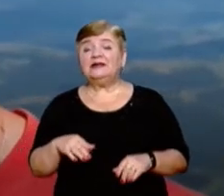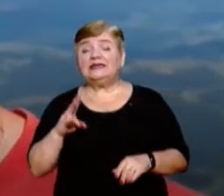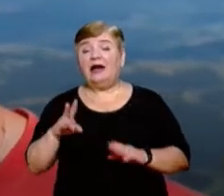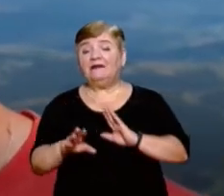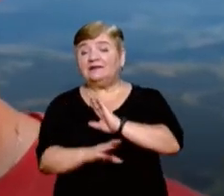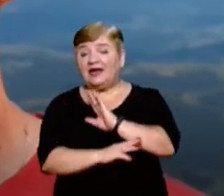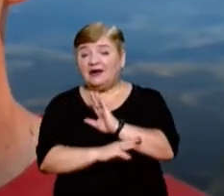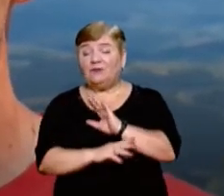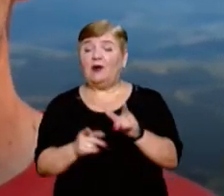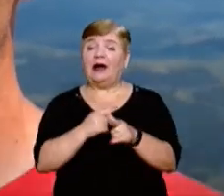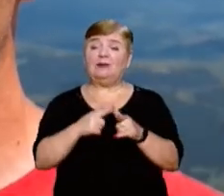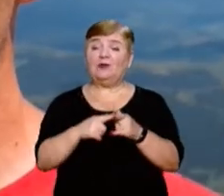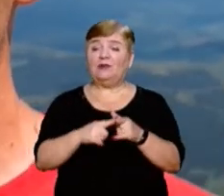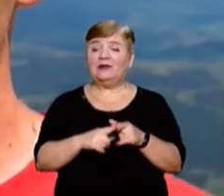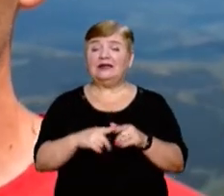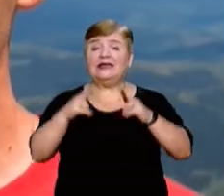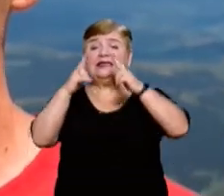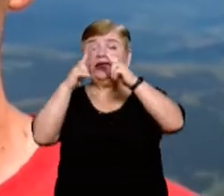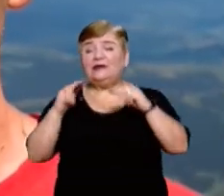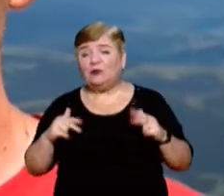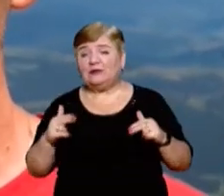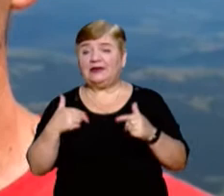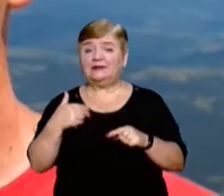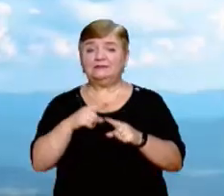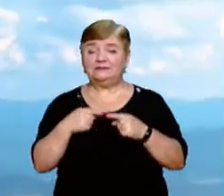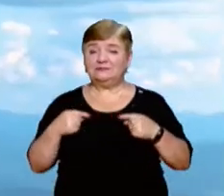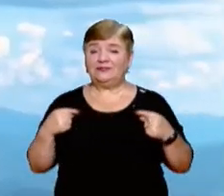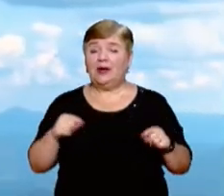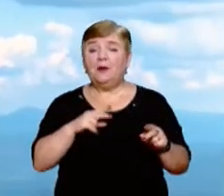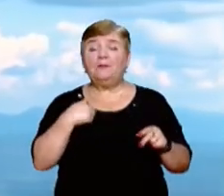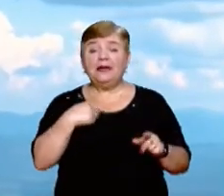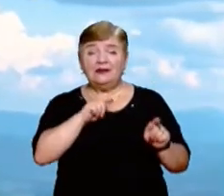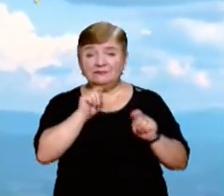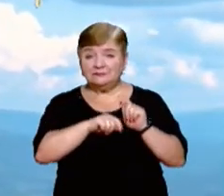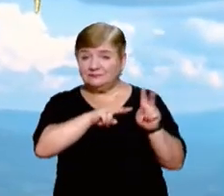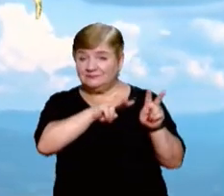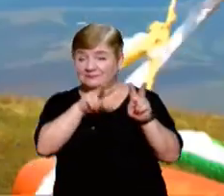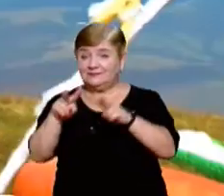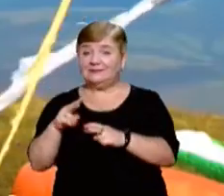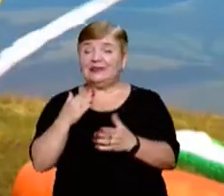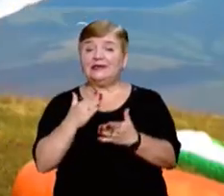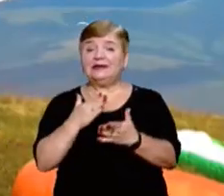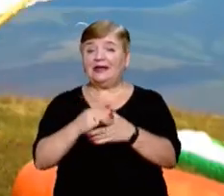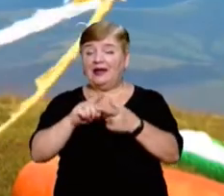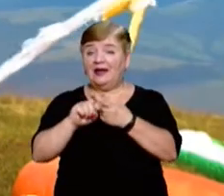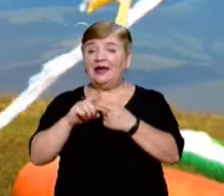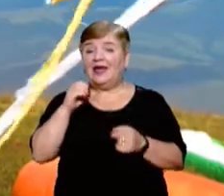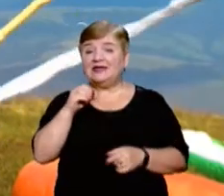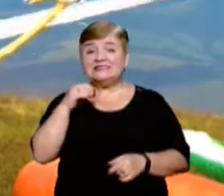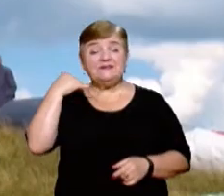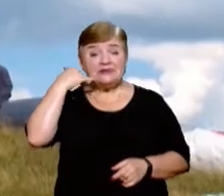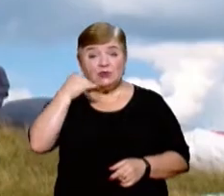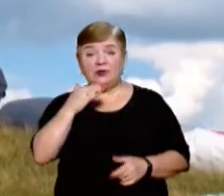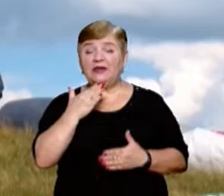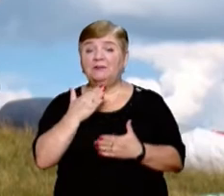на дерево. Є в нас вірьовки, джумари, карабіни. Відстежуємо, і маємо з ними радіозв'язок. І